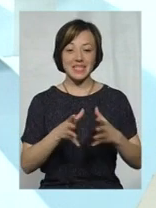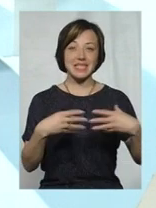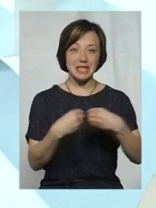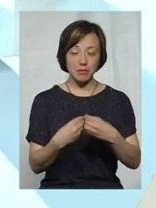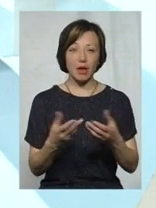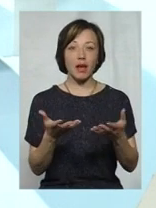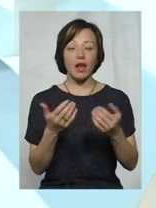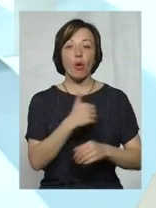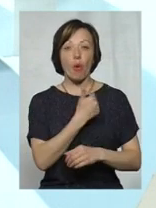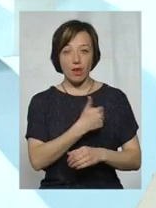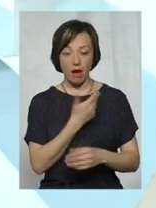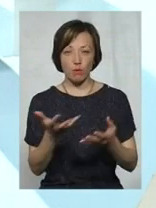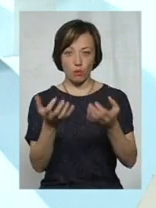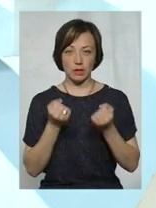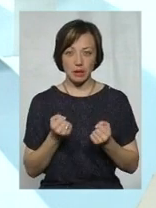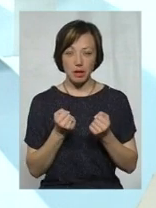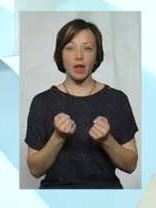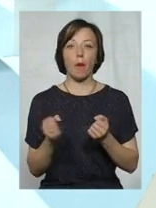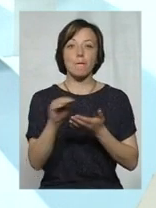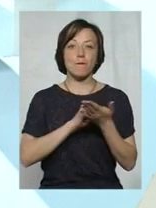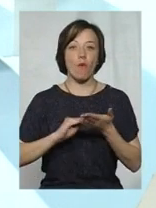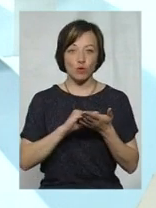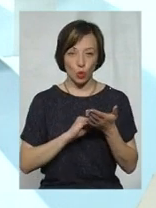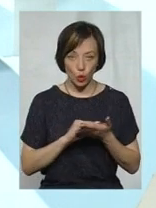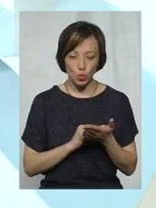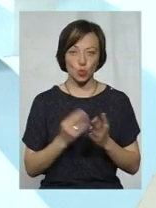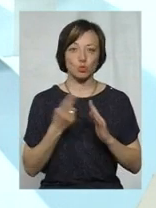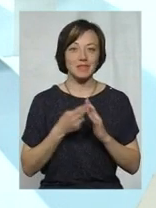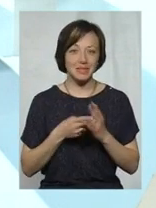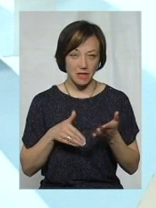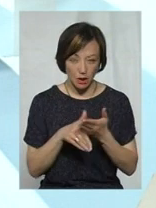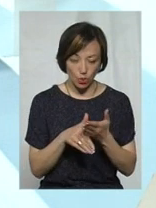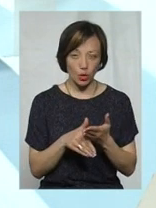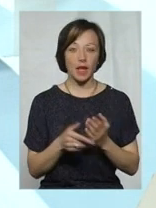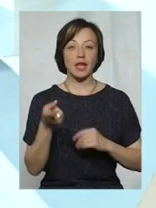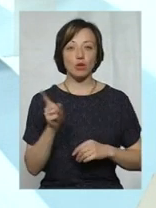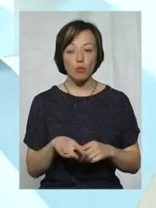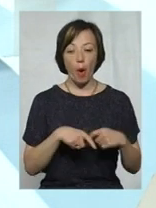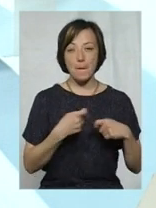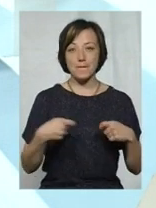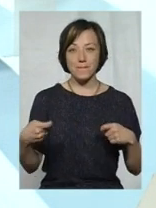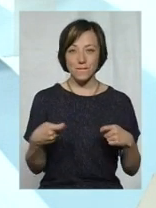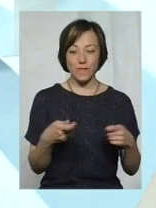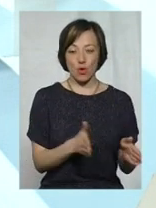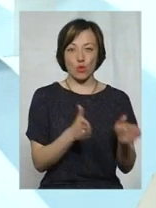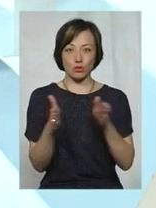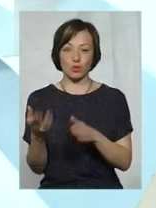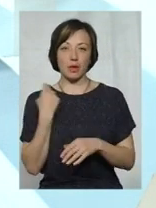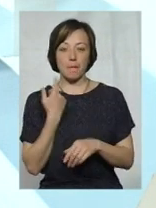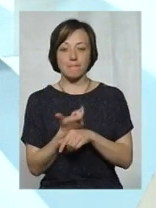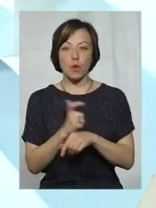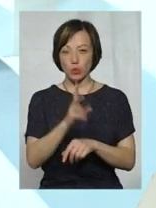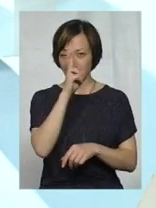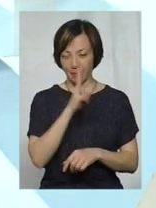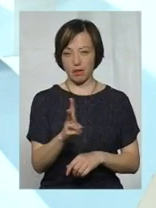'ї, які претендують на перепризначення субсидій. Тому прострочена заборгованість понад 2